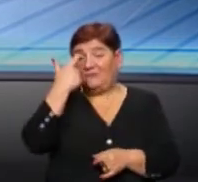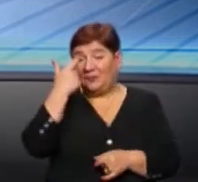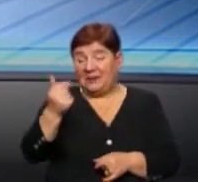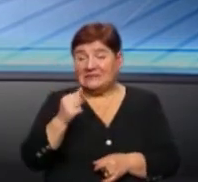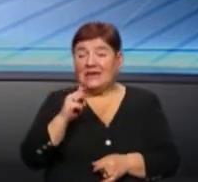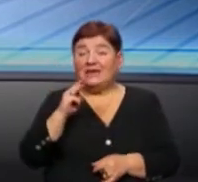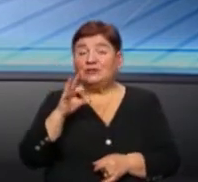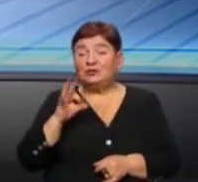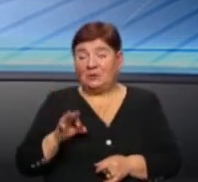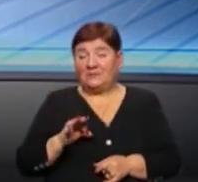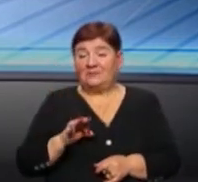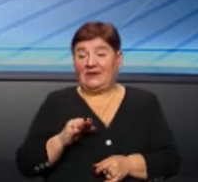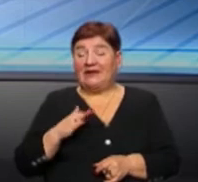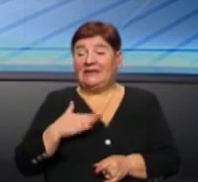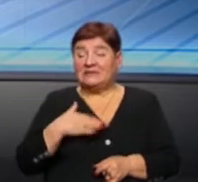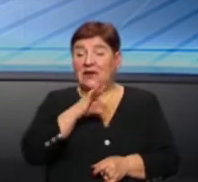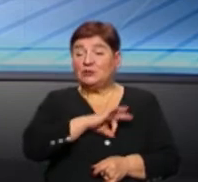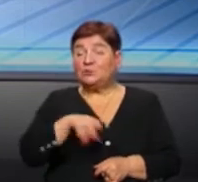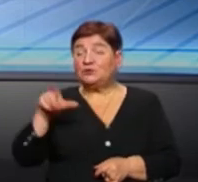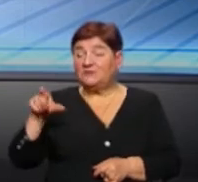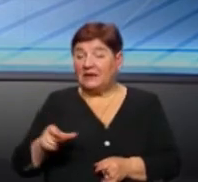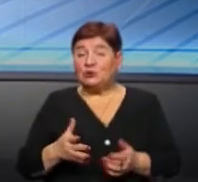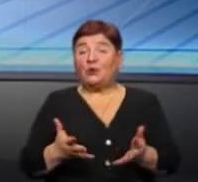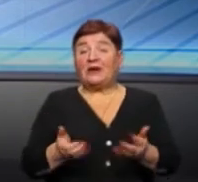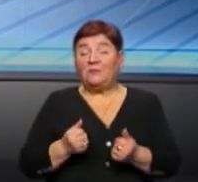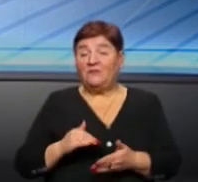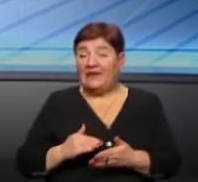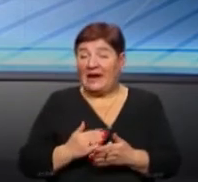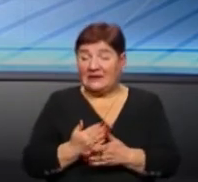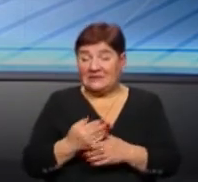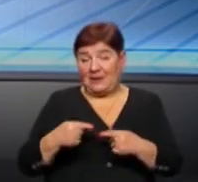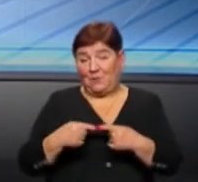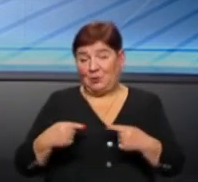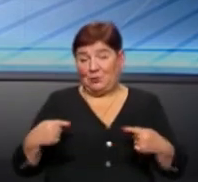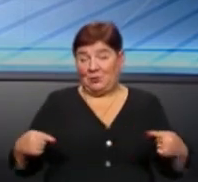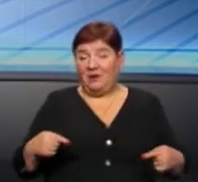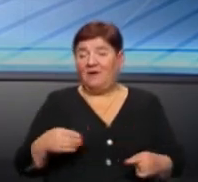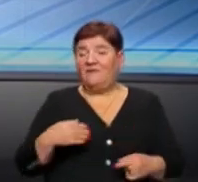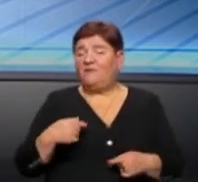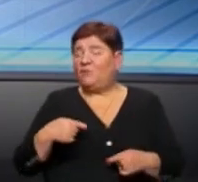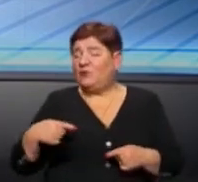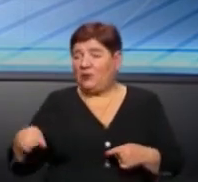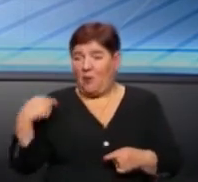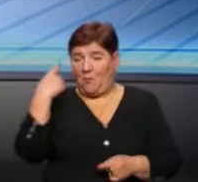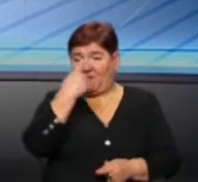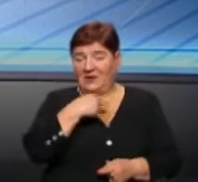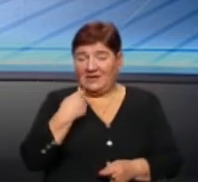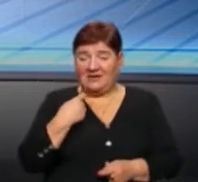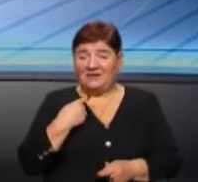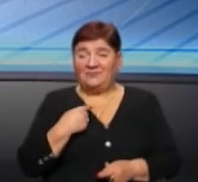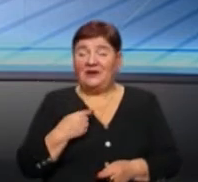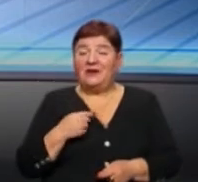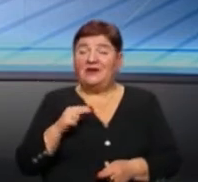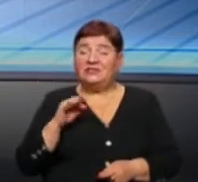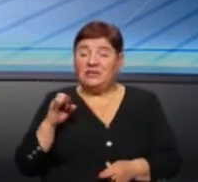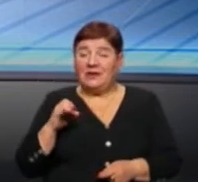щоби наш споживач в кінці отримував якісний продукт, скажімо, в будь-якому вигляді. Чи то